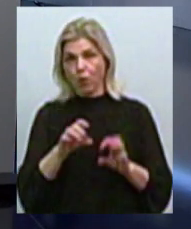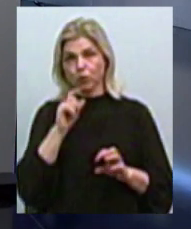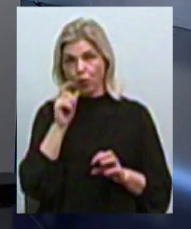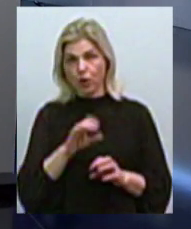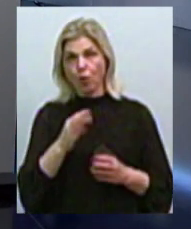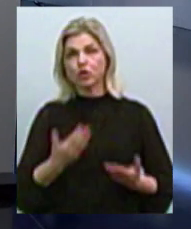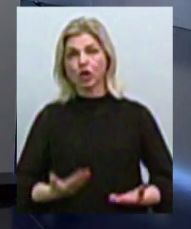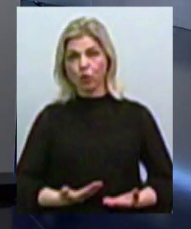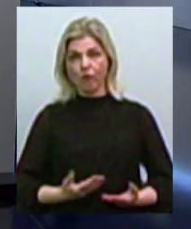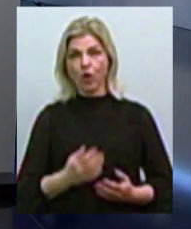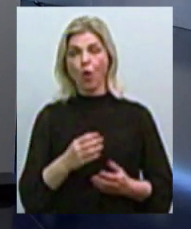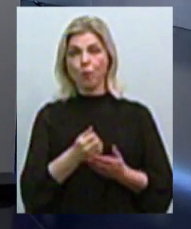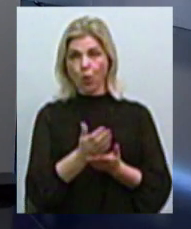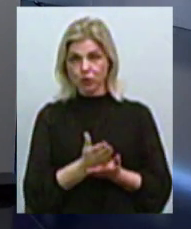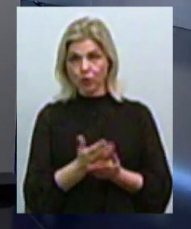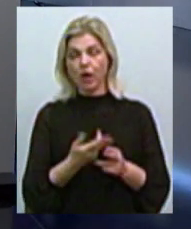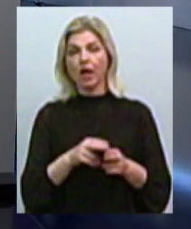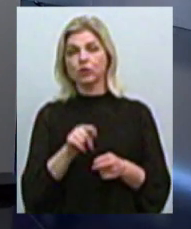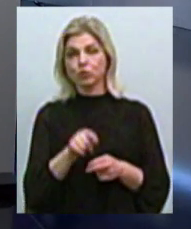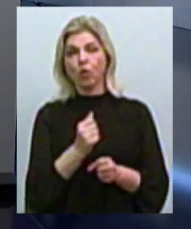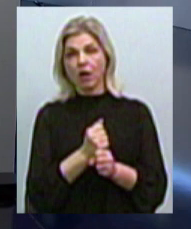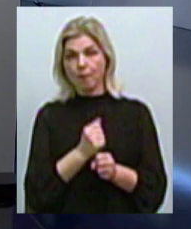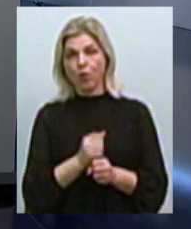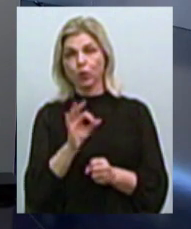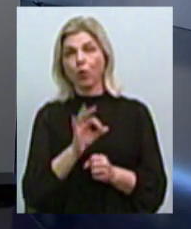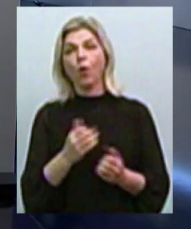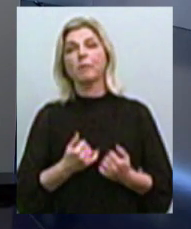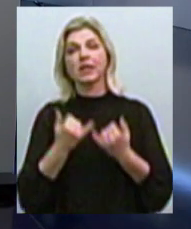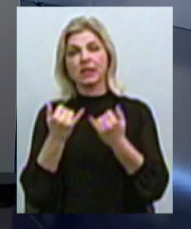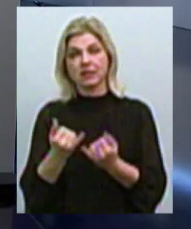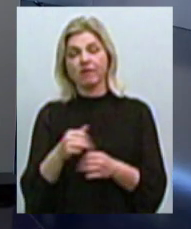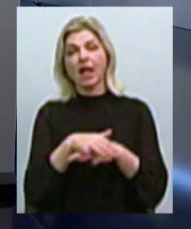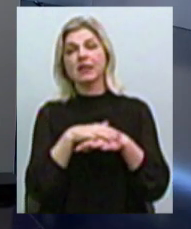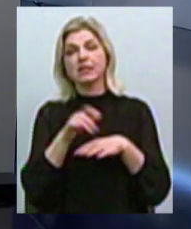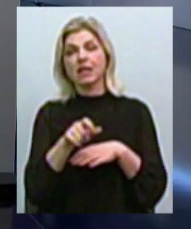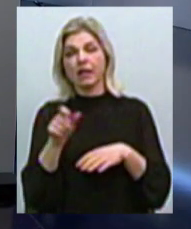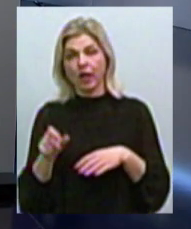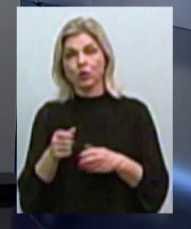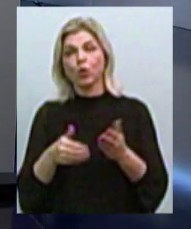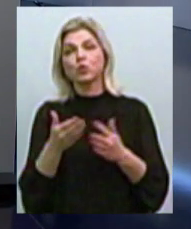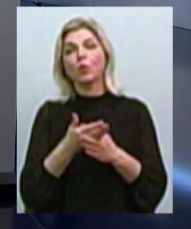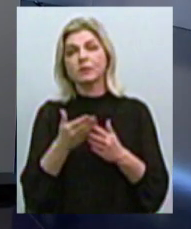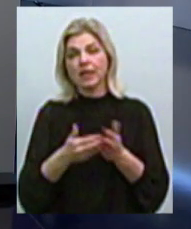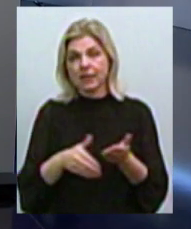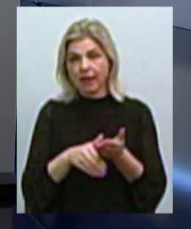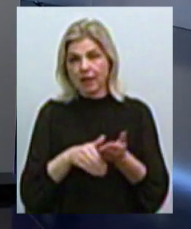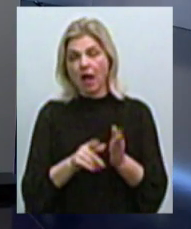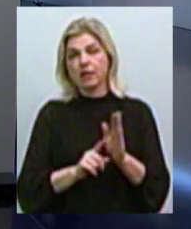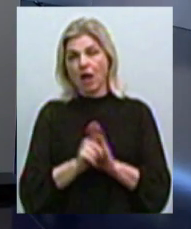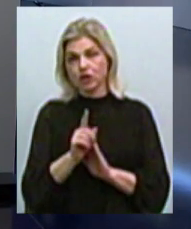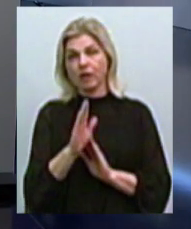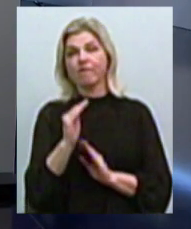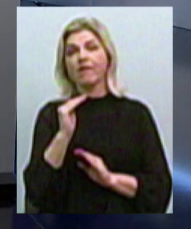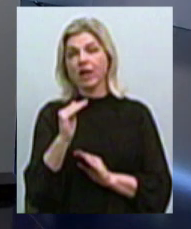-коммунальні послуги. І цю роботу по предоставлению населению субсидій ми почали ще в феврале цього року. А